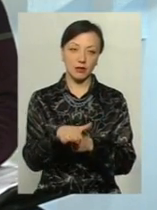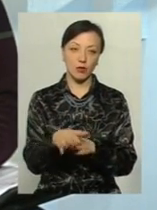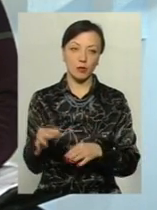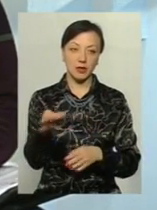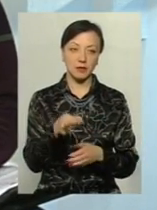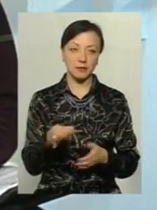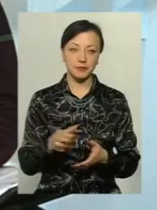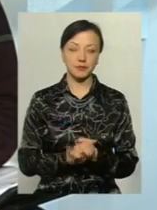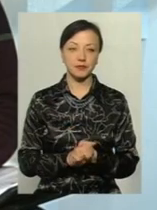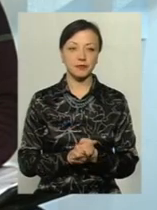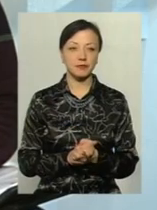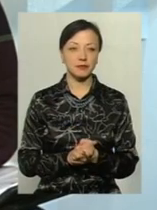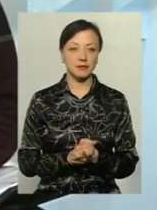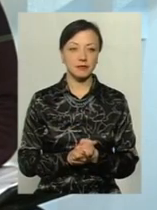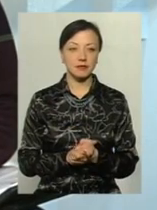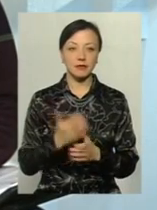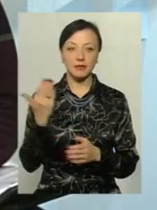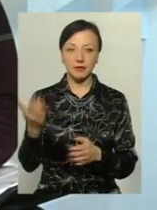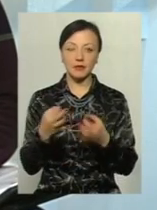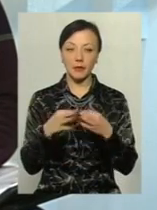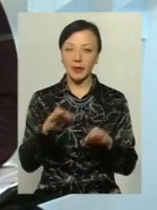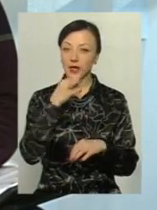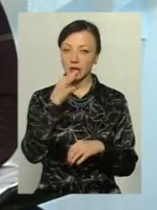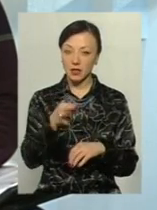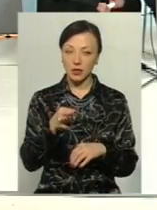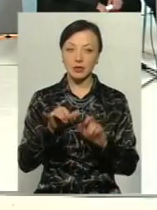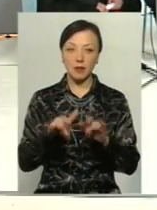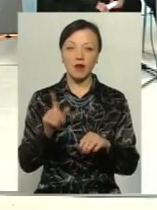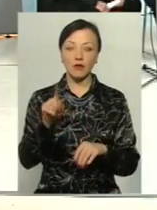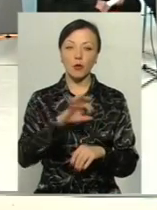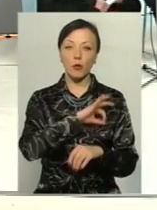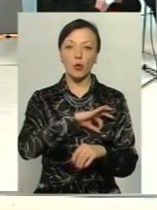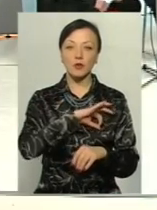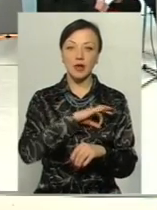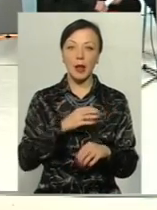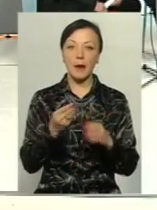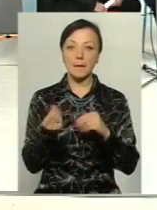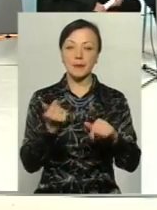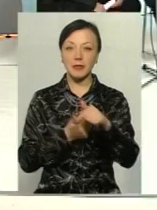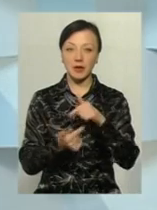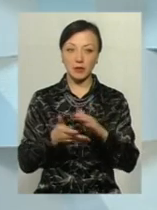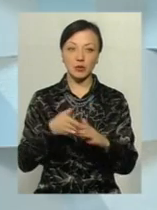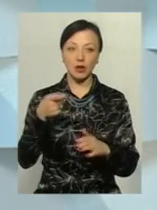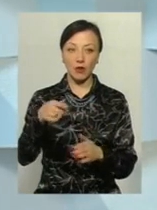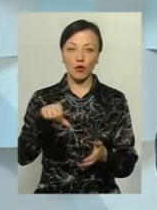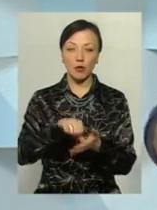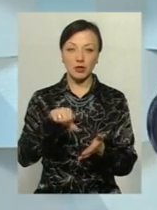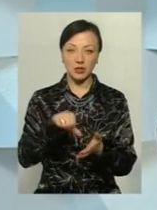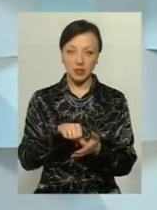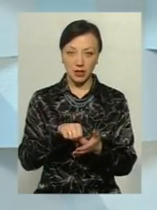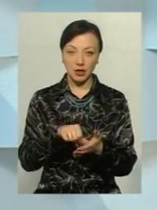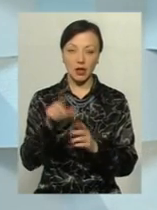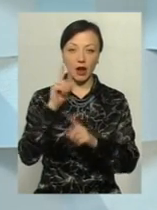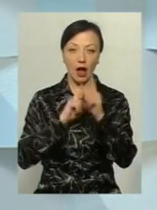влади області. Я з вашого довго скажу. Справа в тому, що профспілка підприємців подавала заявку також на участь в цій